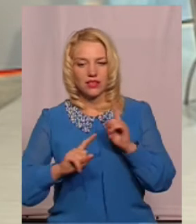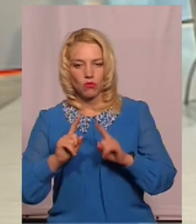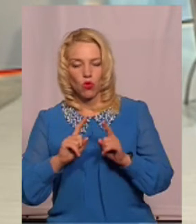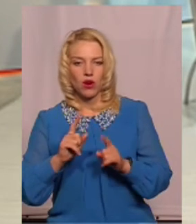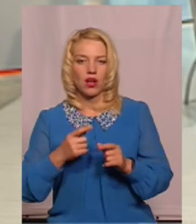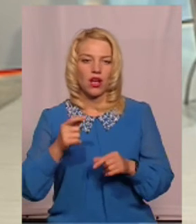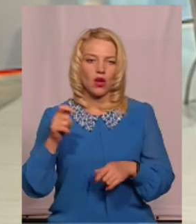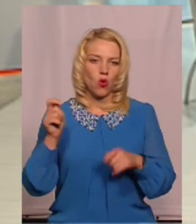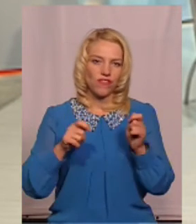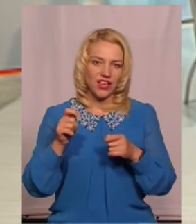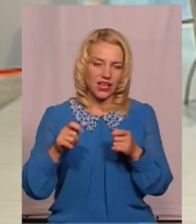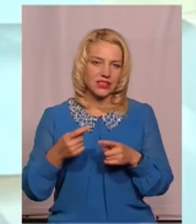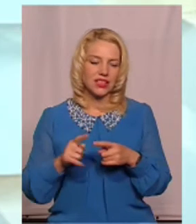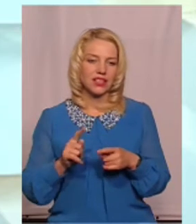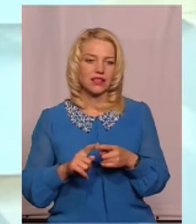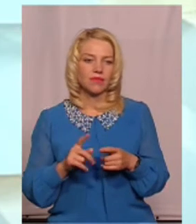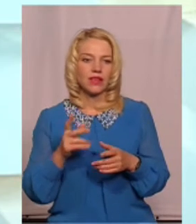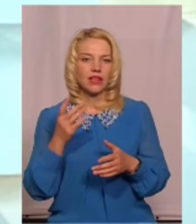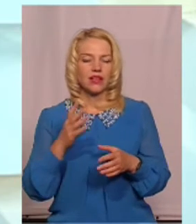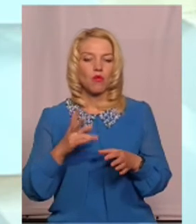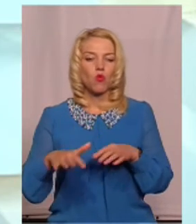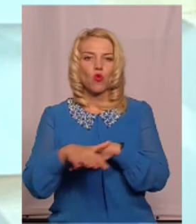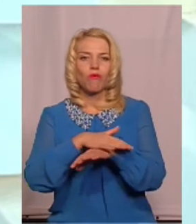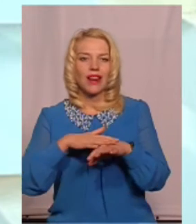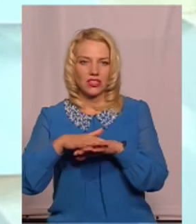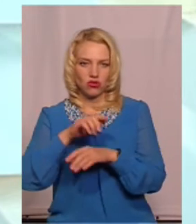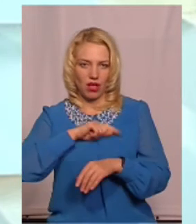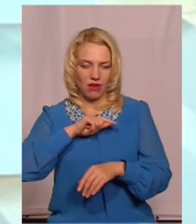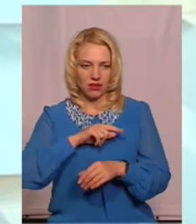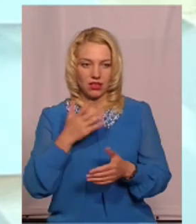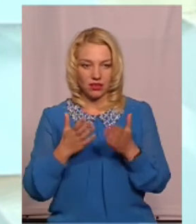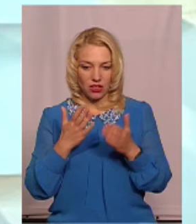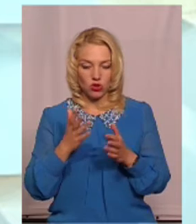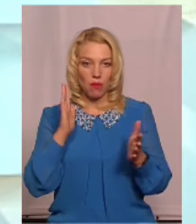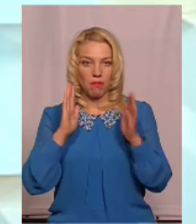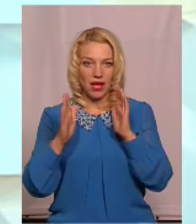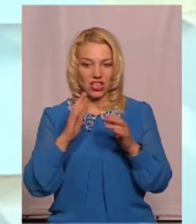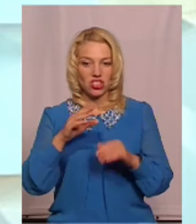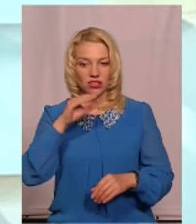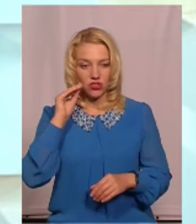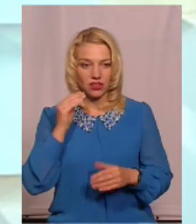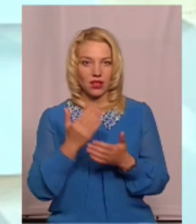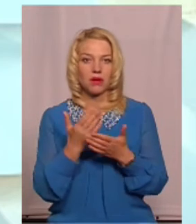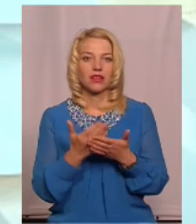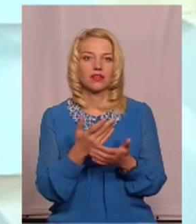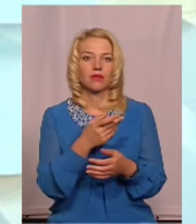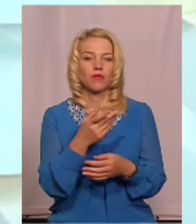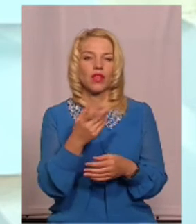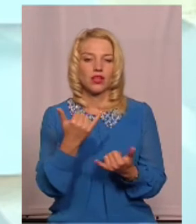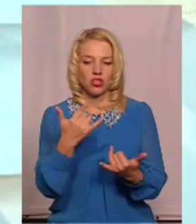інших заходів публічного характеру. Тобто, якщо поблизу скверу імені Тараса Шевченка відбувається концерт,